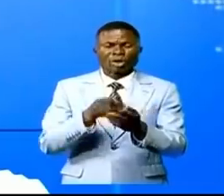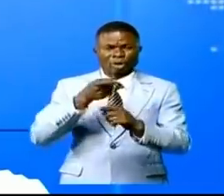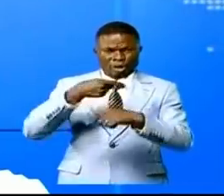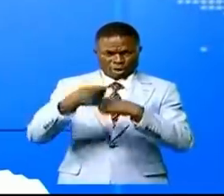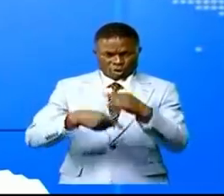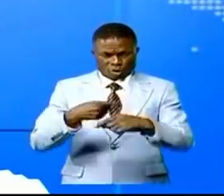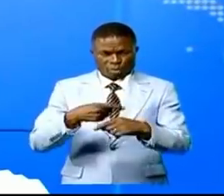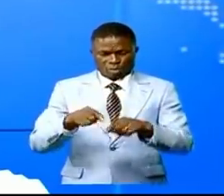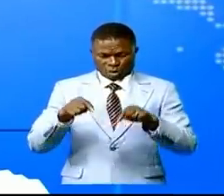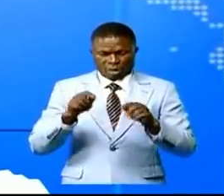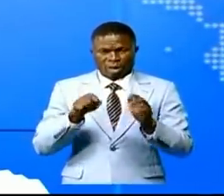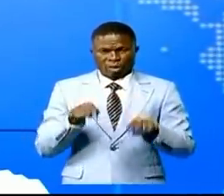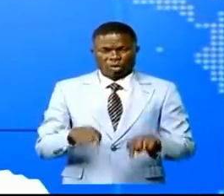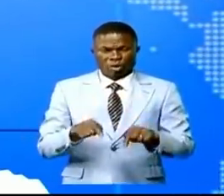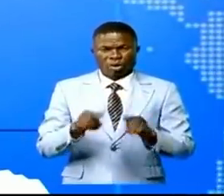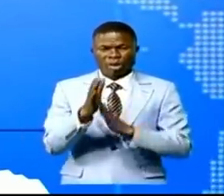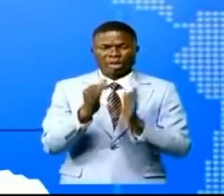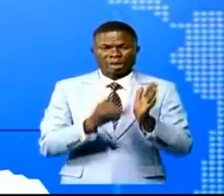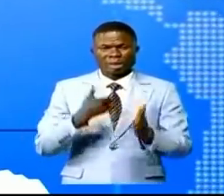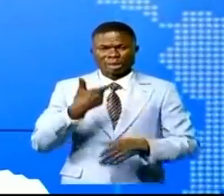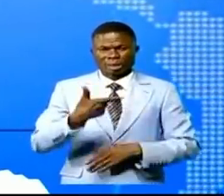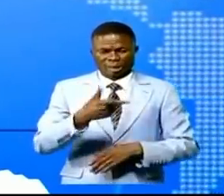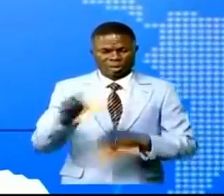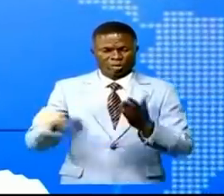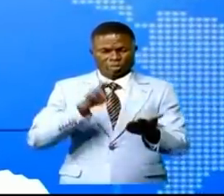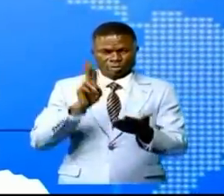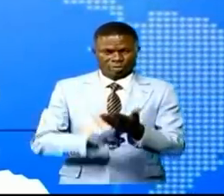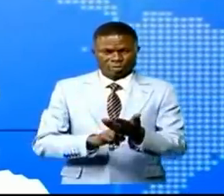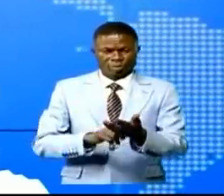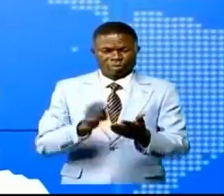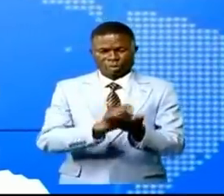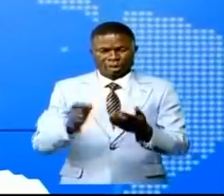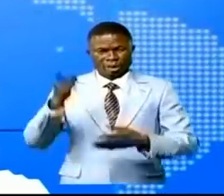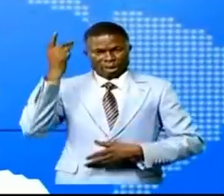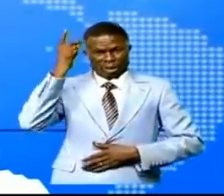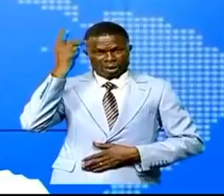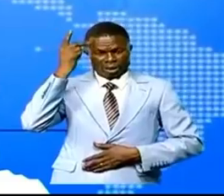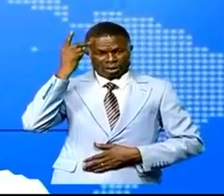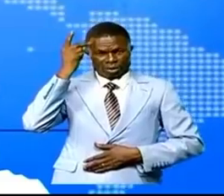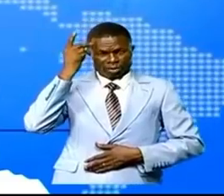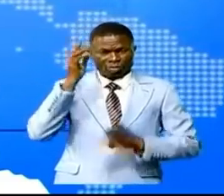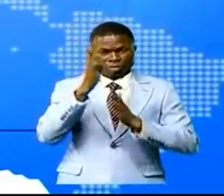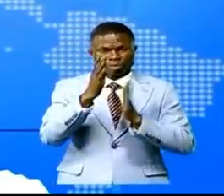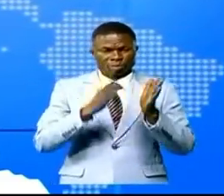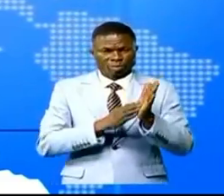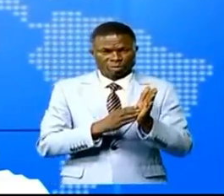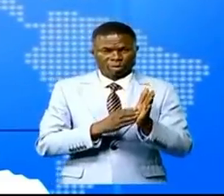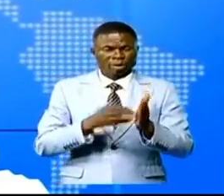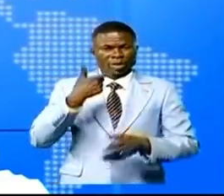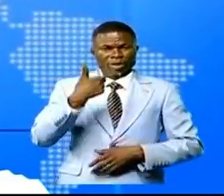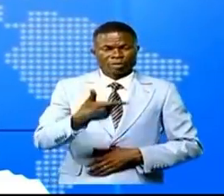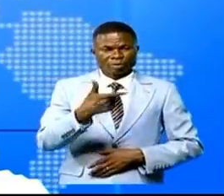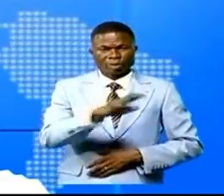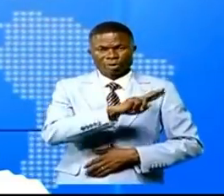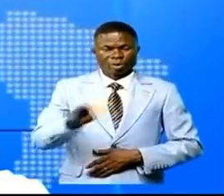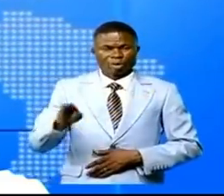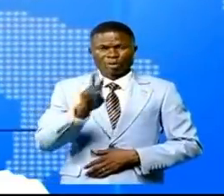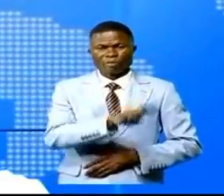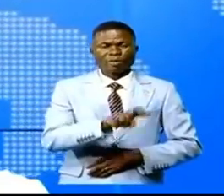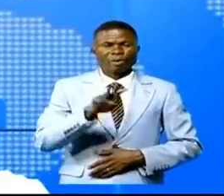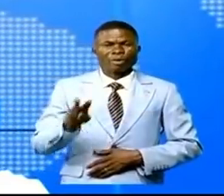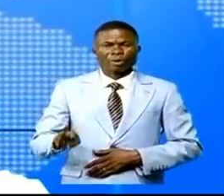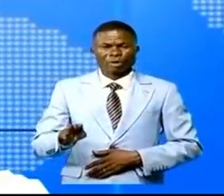ses effets à la date de sa signature. Fête à Kinshasa le 19 février 2022,